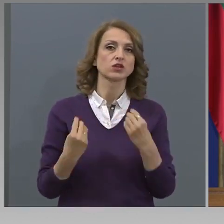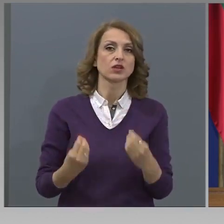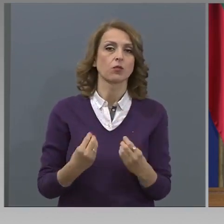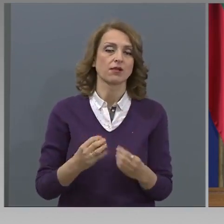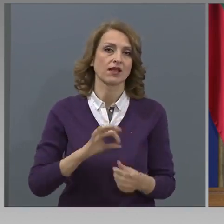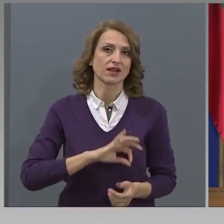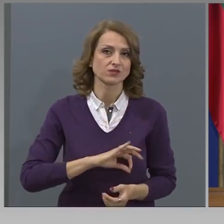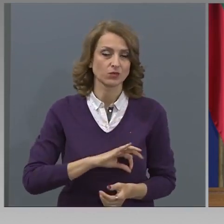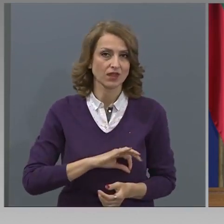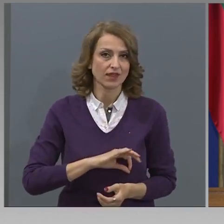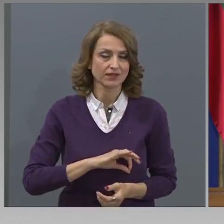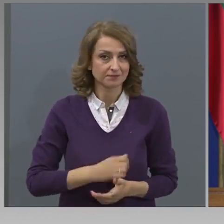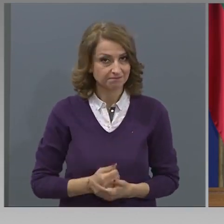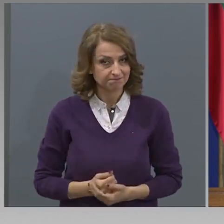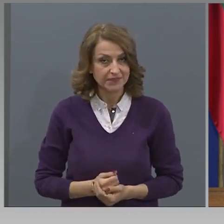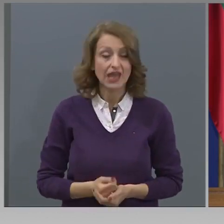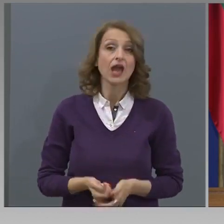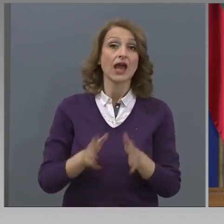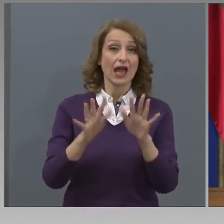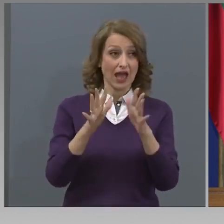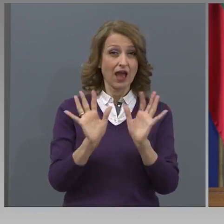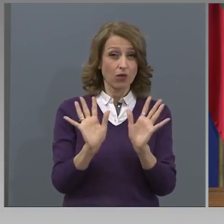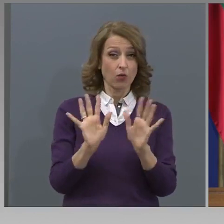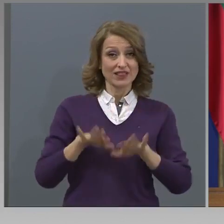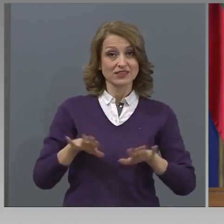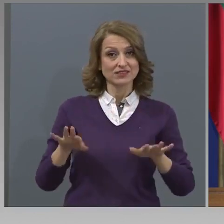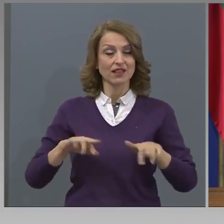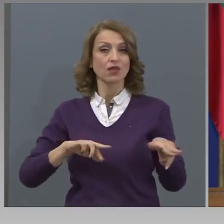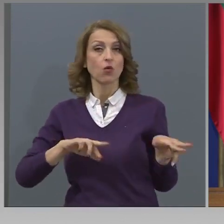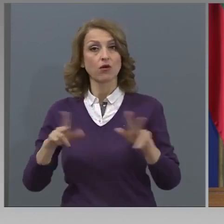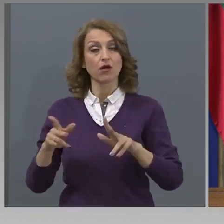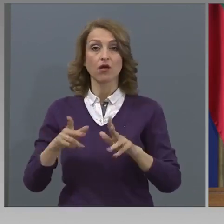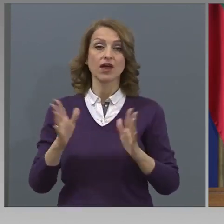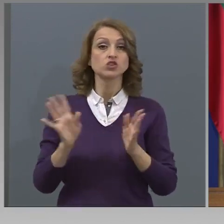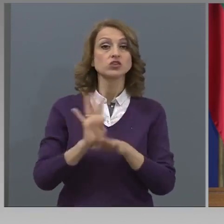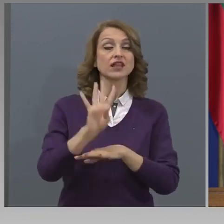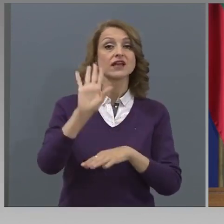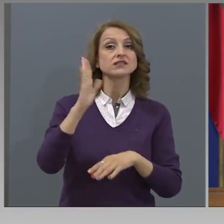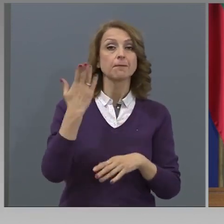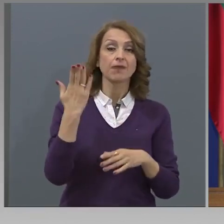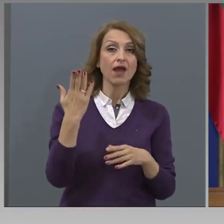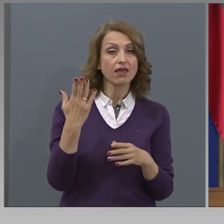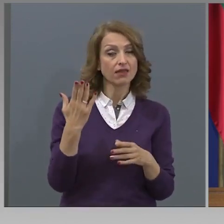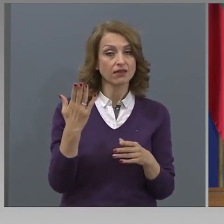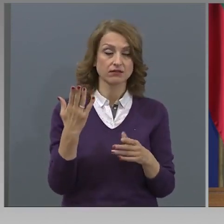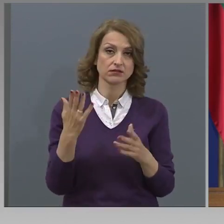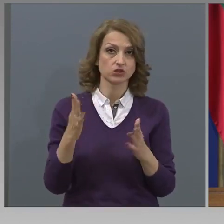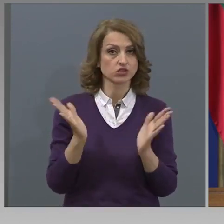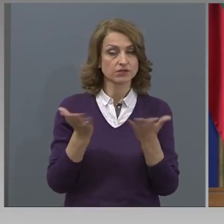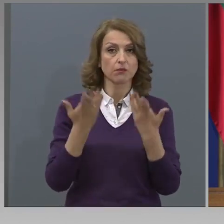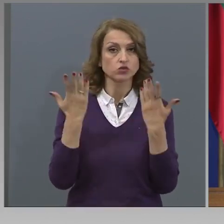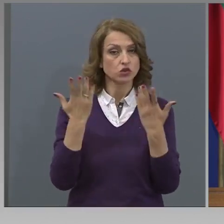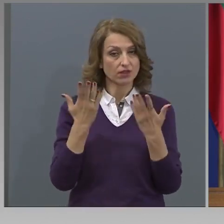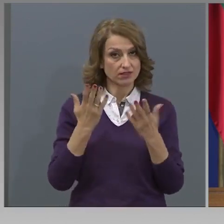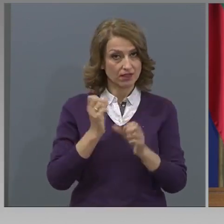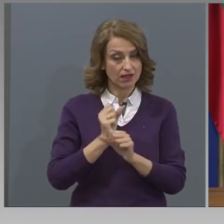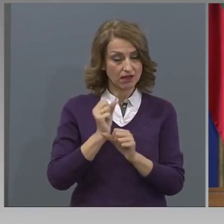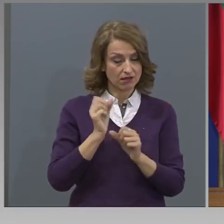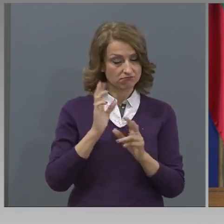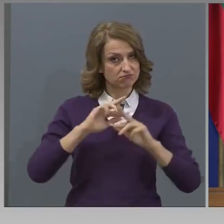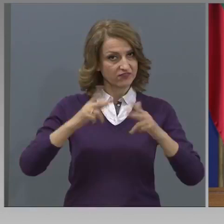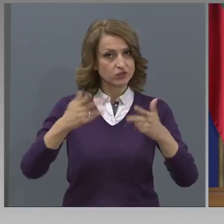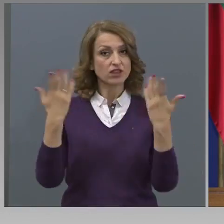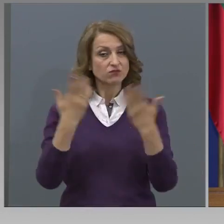Ако децата се върнат на училища на 14 мая, обсъждате ли вариант да учат и в събота, за да наваксат и да са по-спокойни те и родителите?